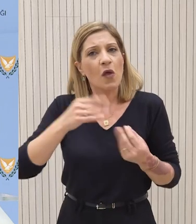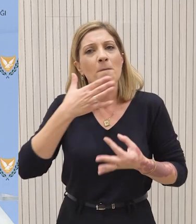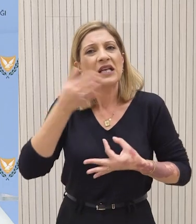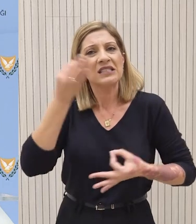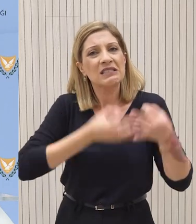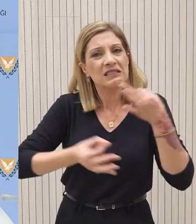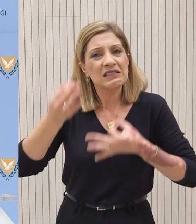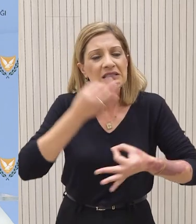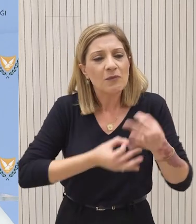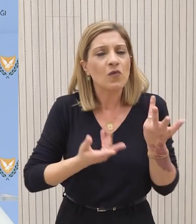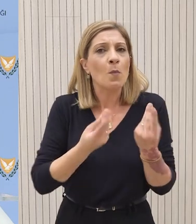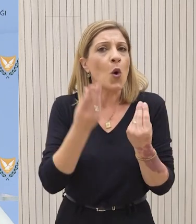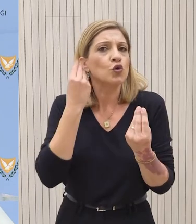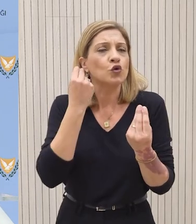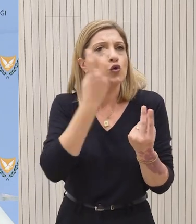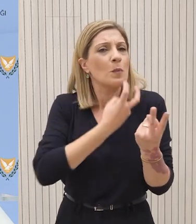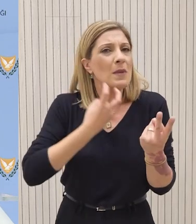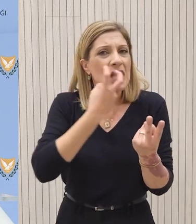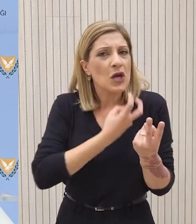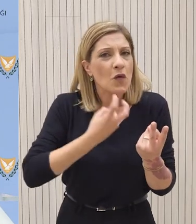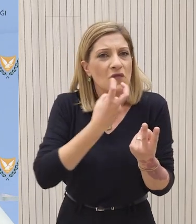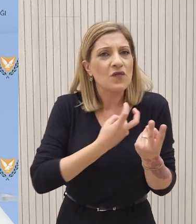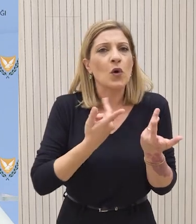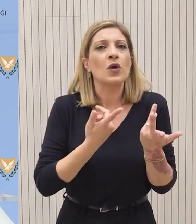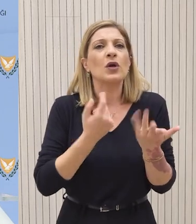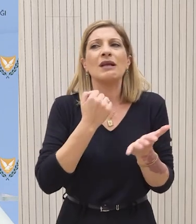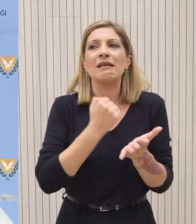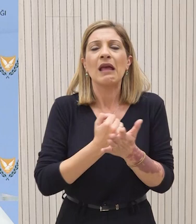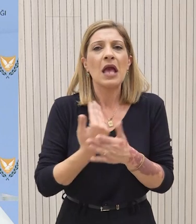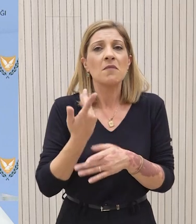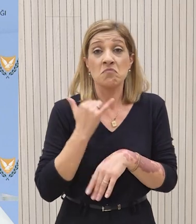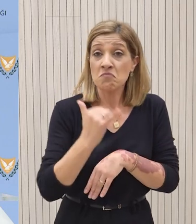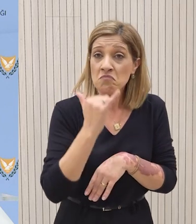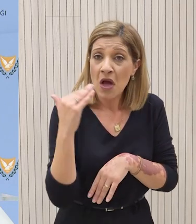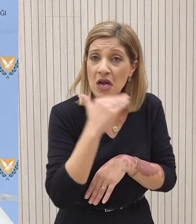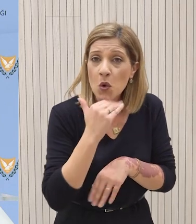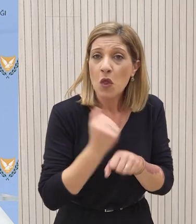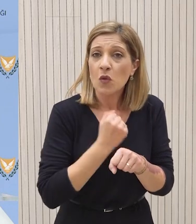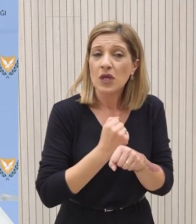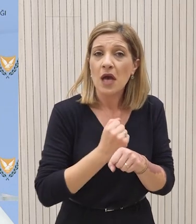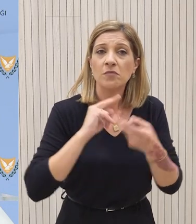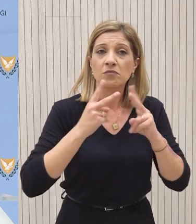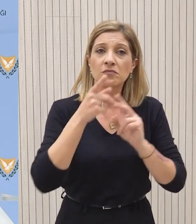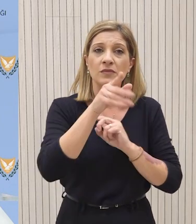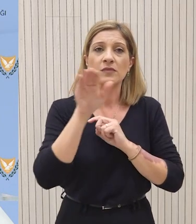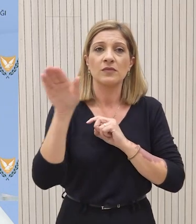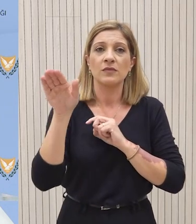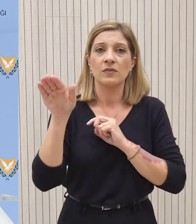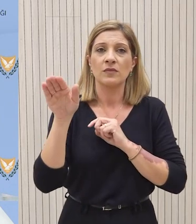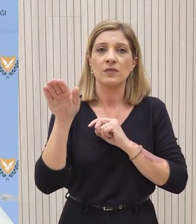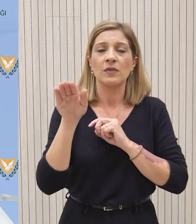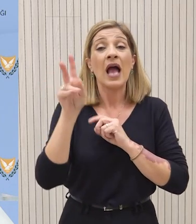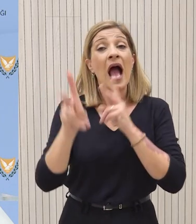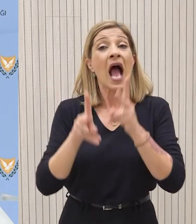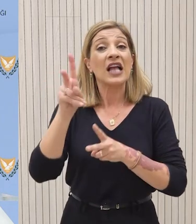πώς συλλεγόνται οι πληροφορίες, αλλά και πόσο ταχύς είναι οι διαδικασίες που προχωρούν αυτές οι έρευνες. Και πώς θα είχατε κατηγορείτε για όλα πάνε με